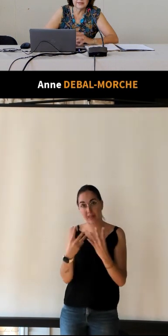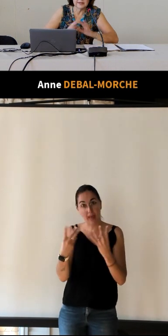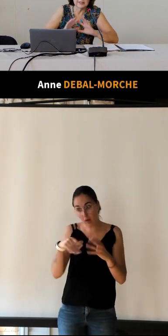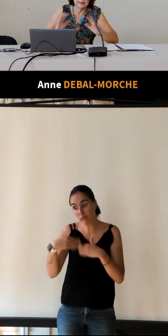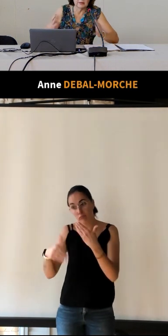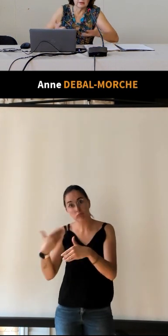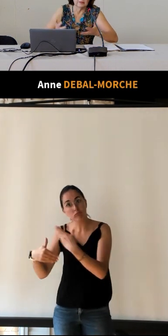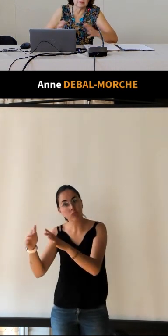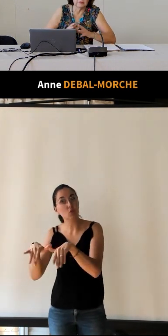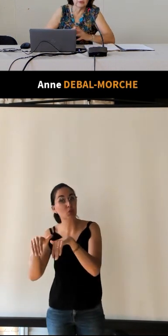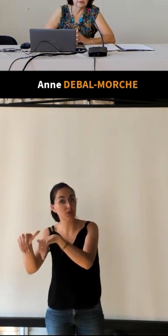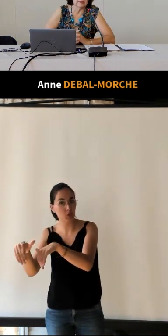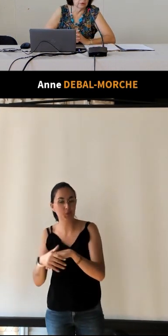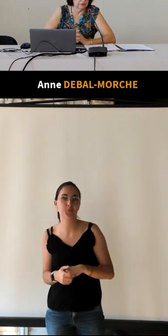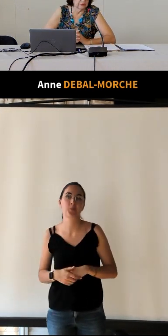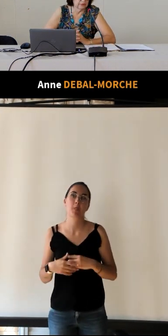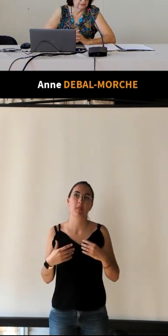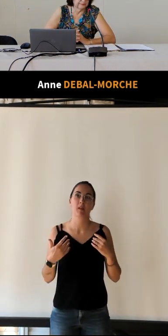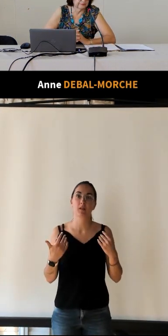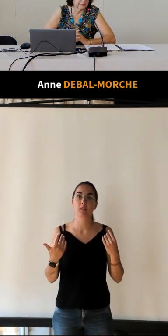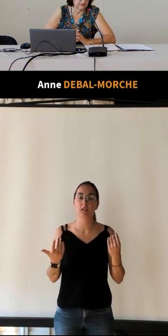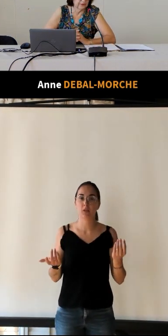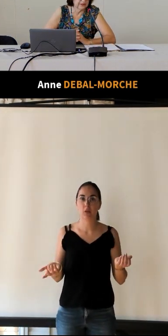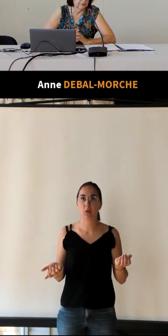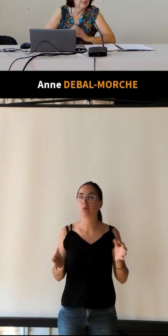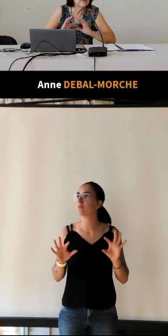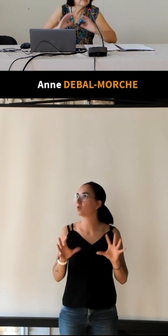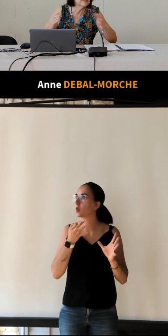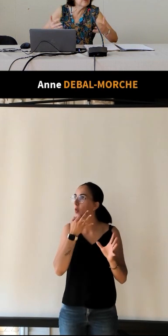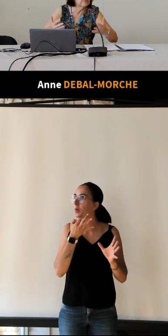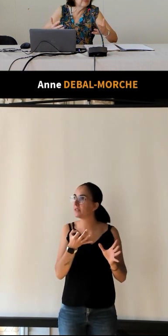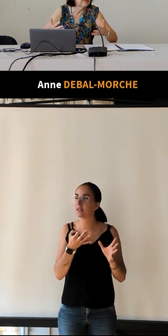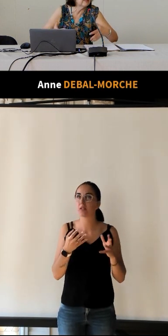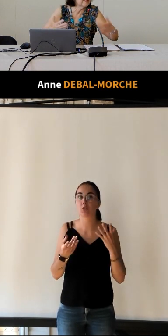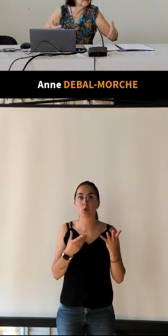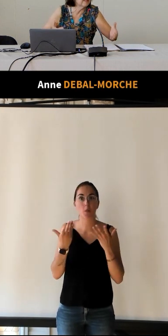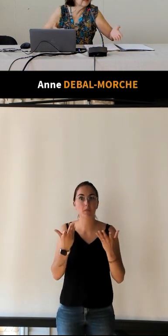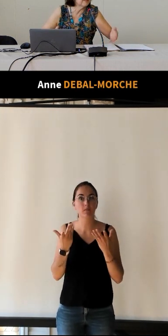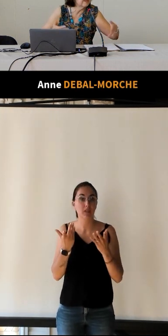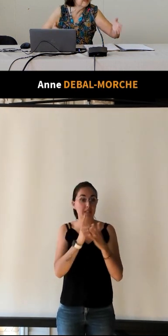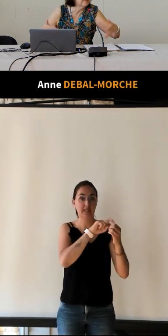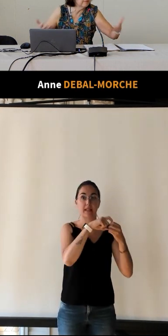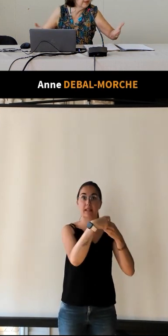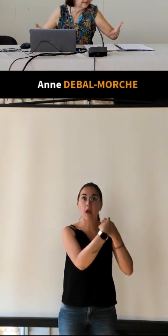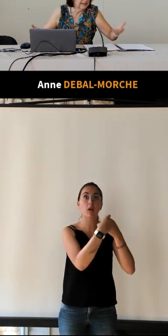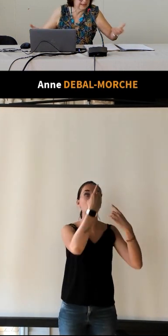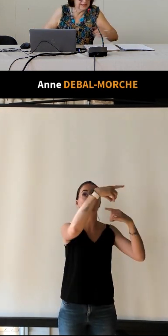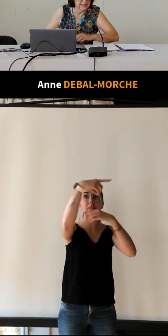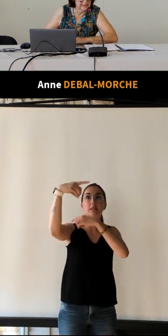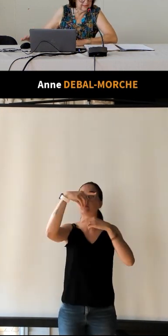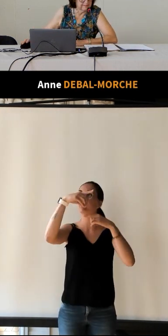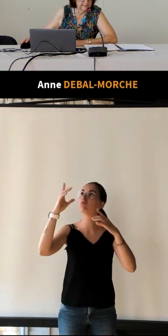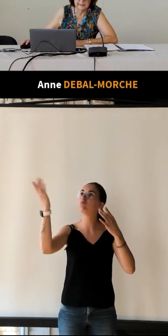Donc, c'était une sorte de, comment dire, d'affiliation en fait. Les syndicats d'initiative étaient